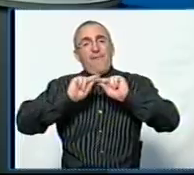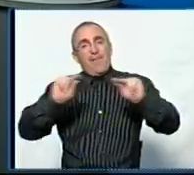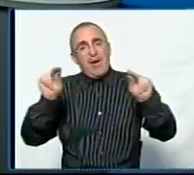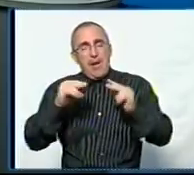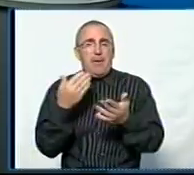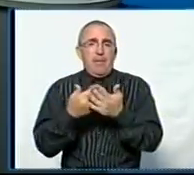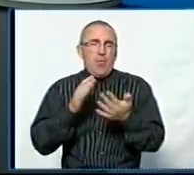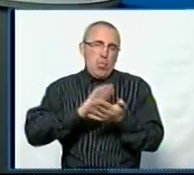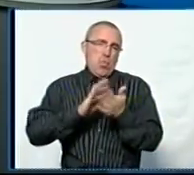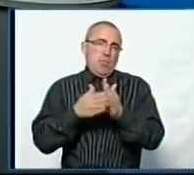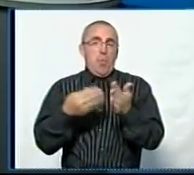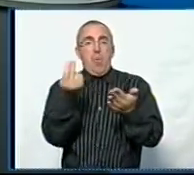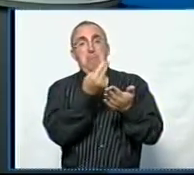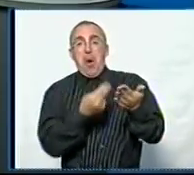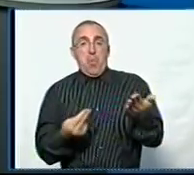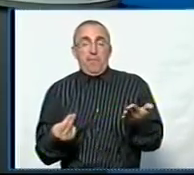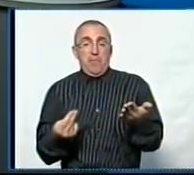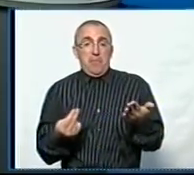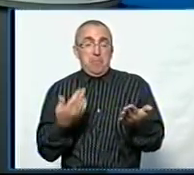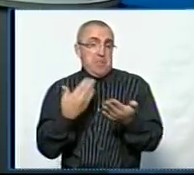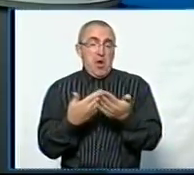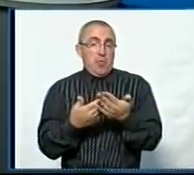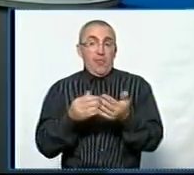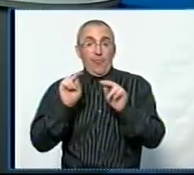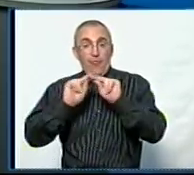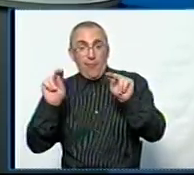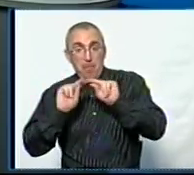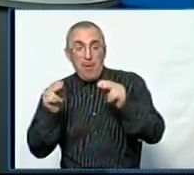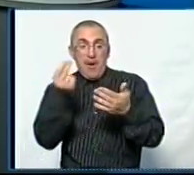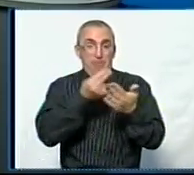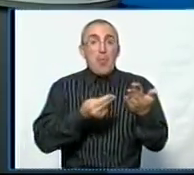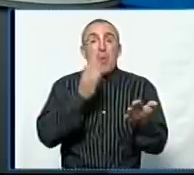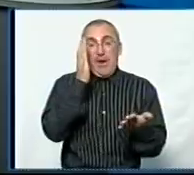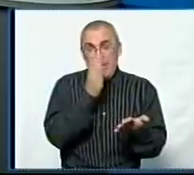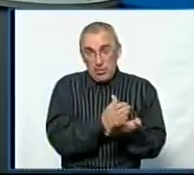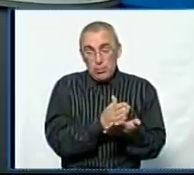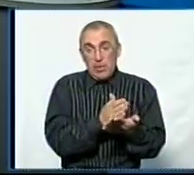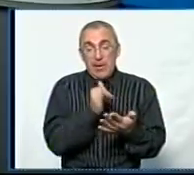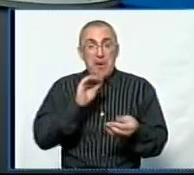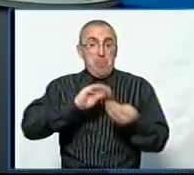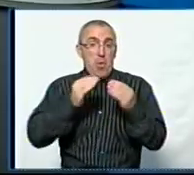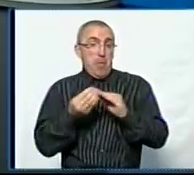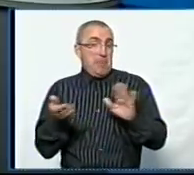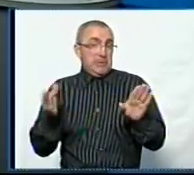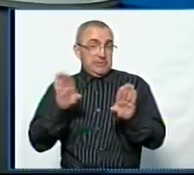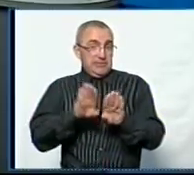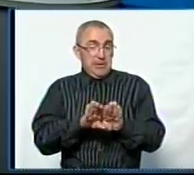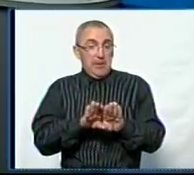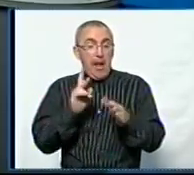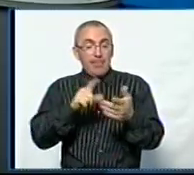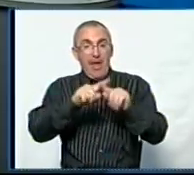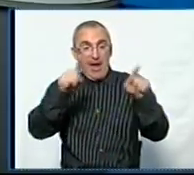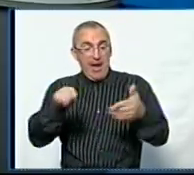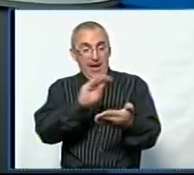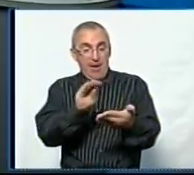умовне малювання, це означає, що начебто вчитель з малювання існує в школі, і проблема закрита. Тобто на папері